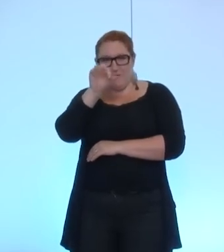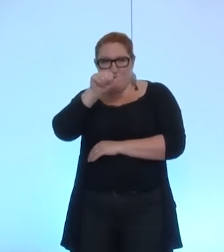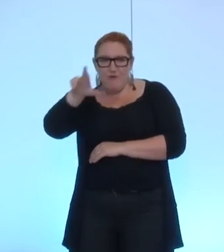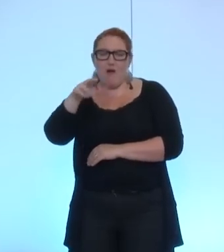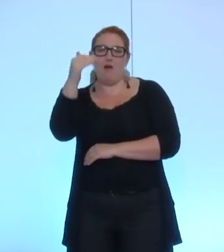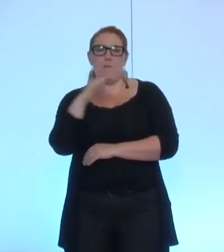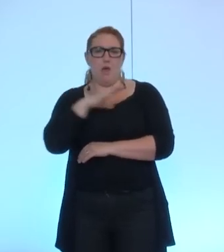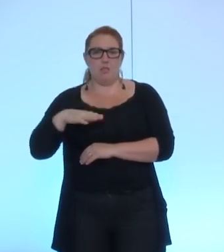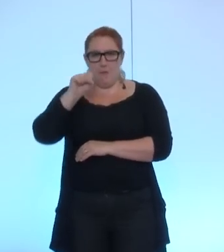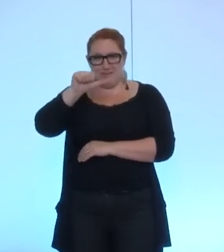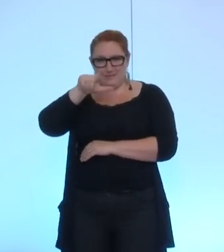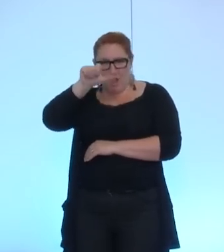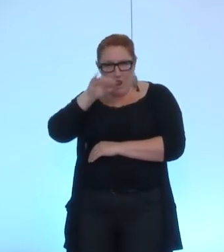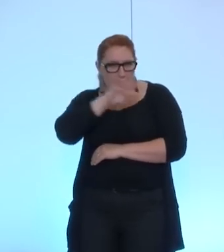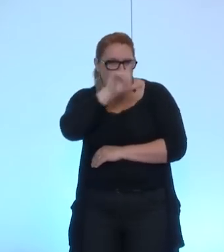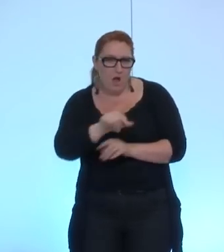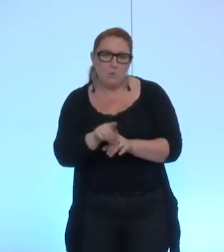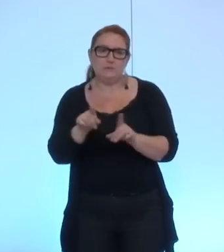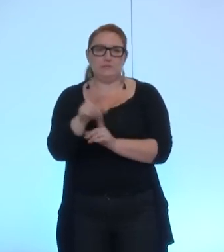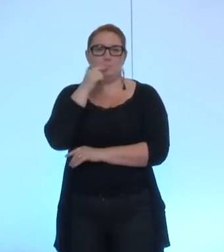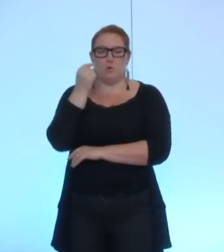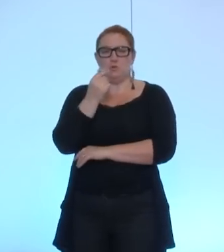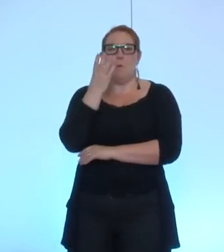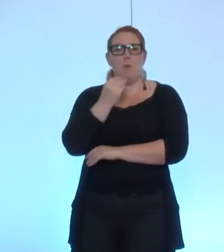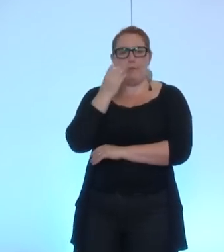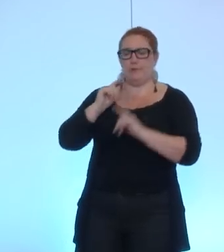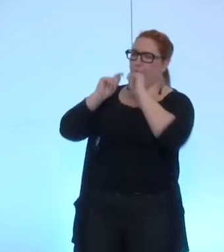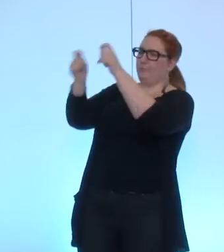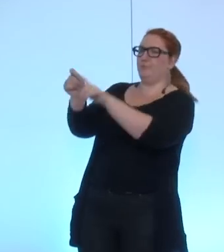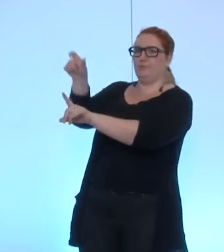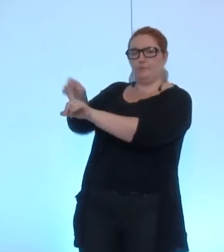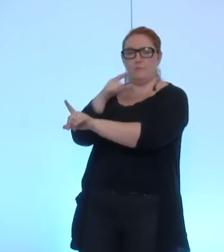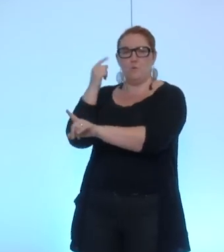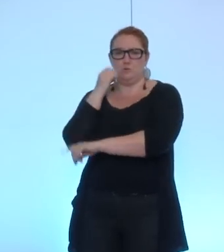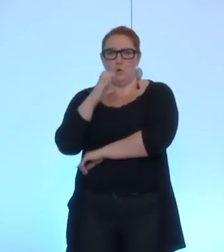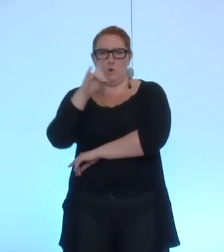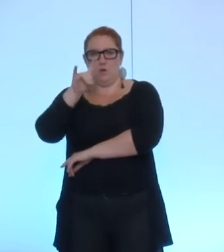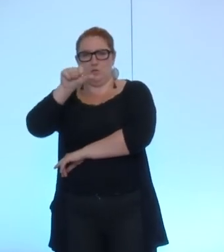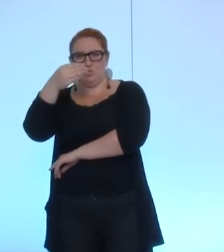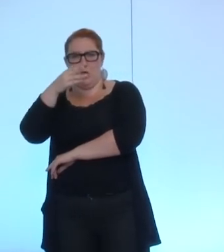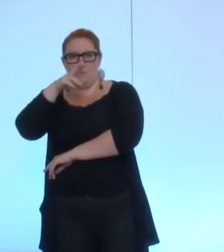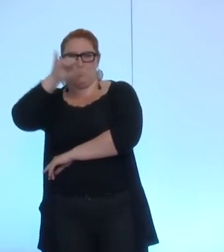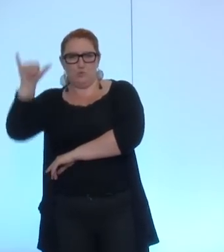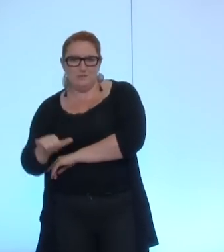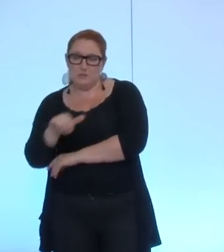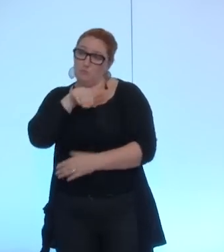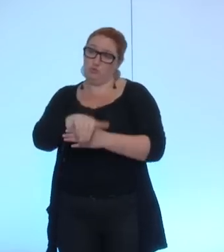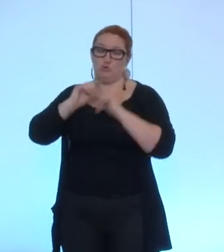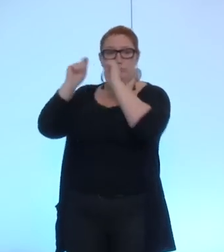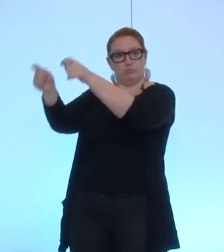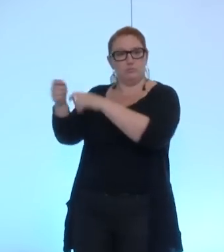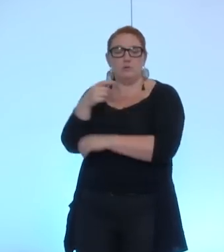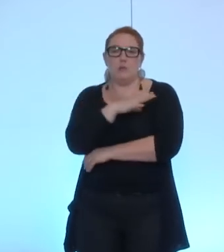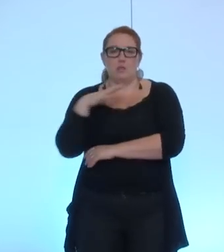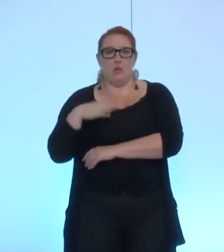est là, M. Vincent Barbier est absent, il donne pouvoir à M. Chamussy pour la soirée, M. Béranger Nathalie,